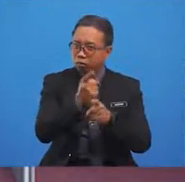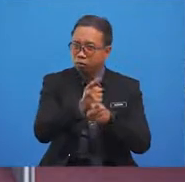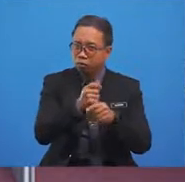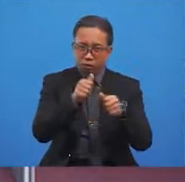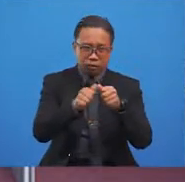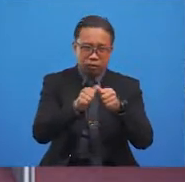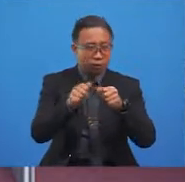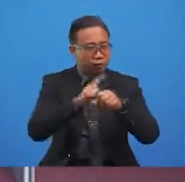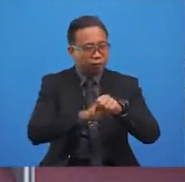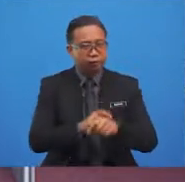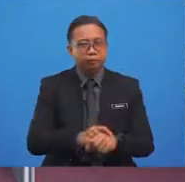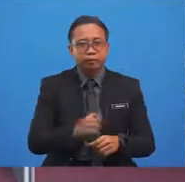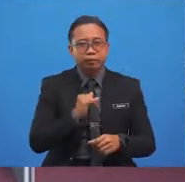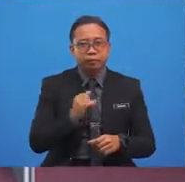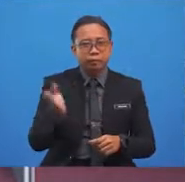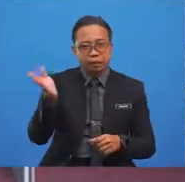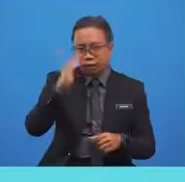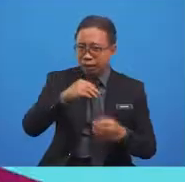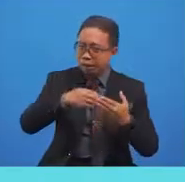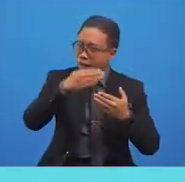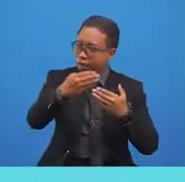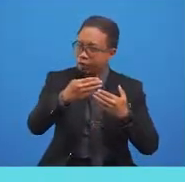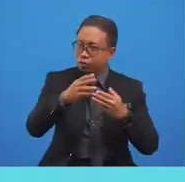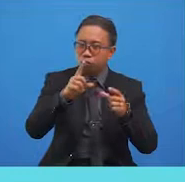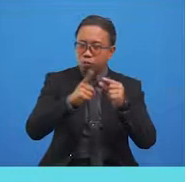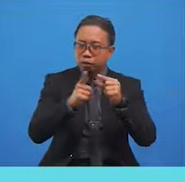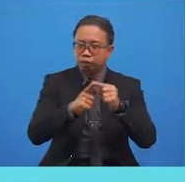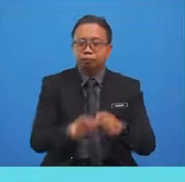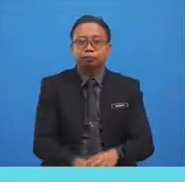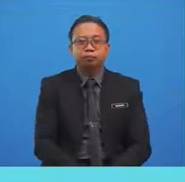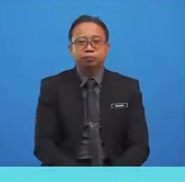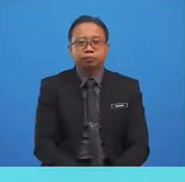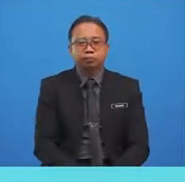time. Now, on to the next word. Mmm,